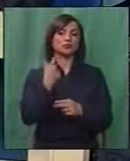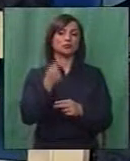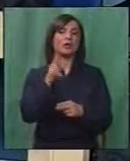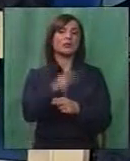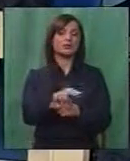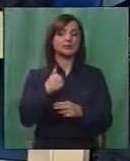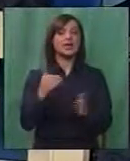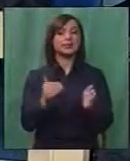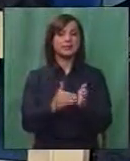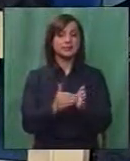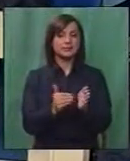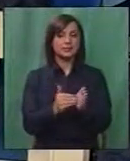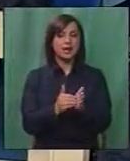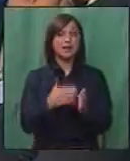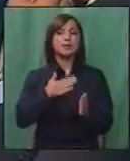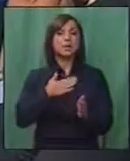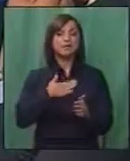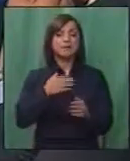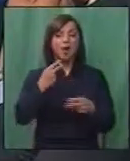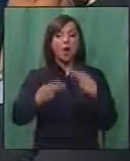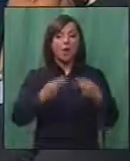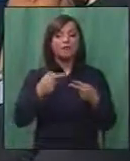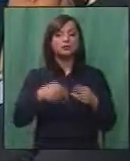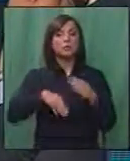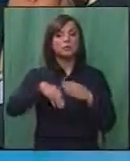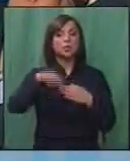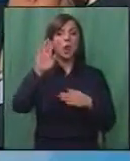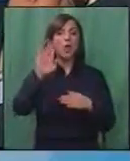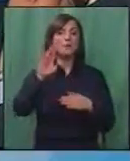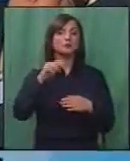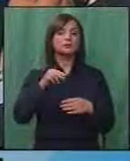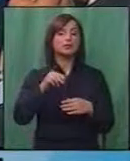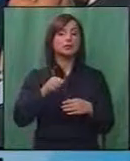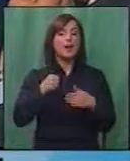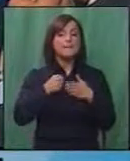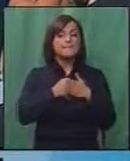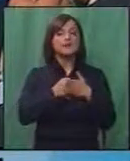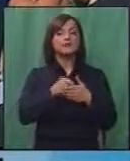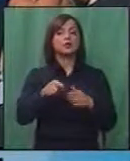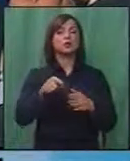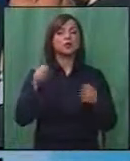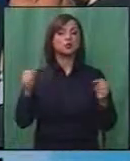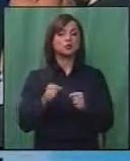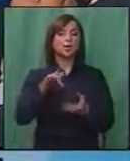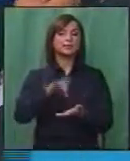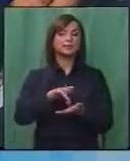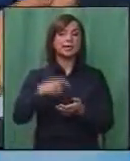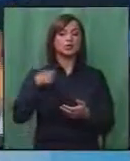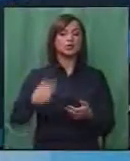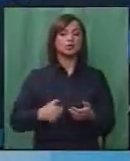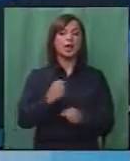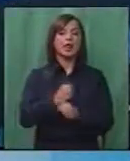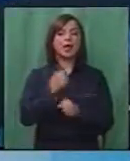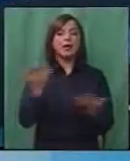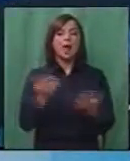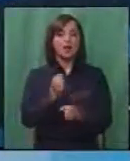И нас ни е необходно да ние имаме увит и сголемен притисок во службите во центрите за социјална работа за тоа како